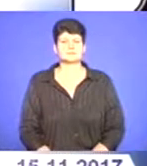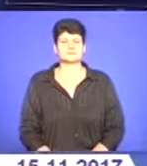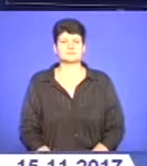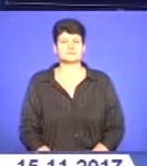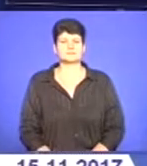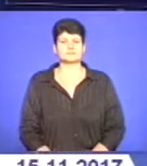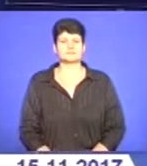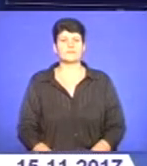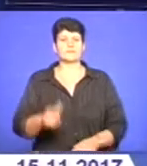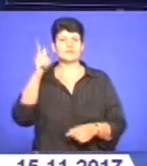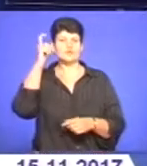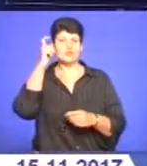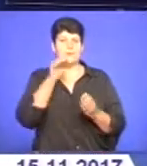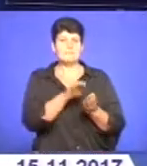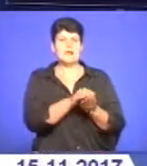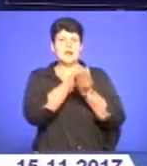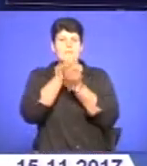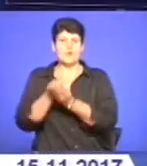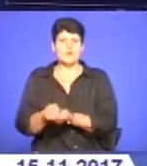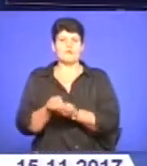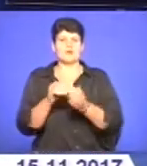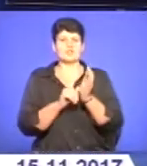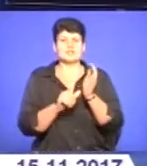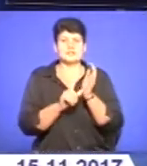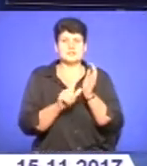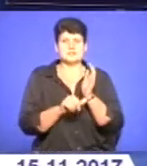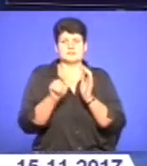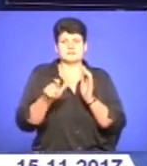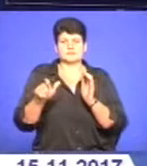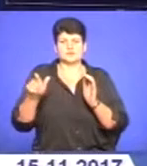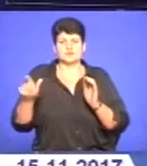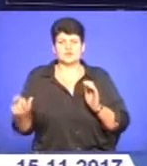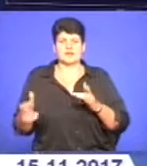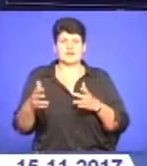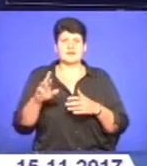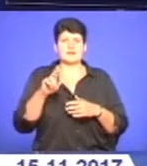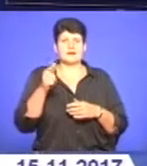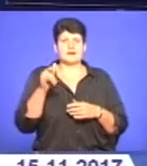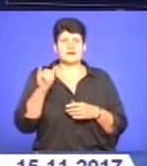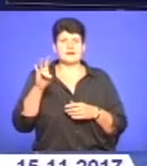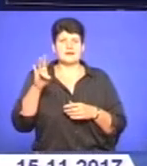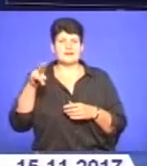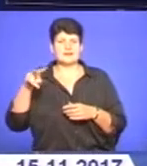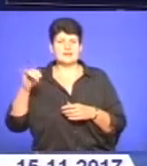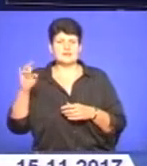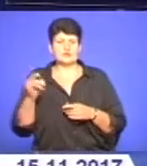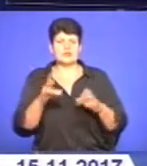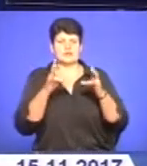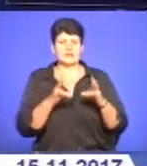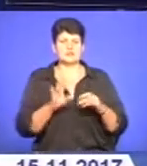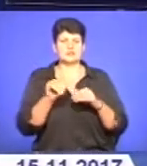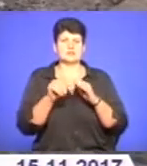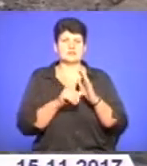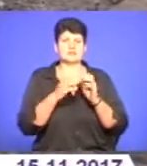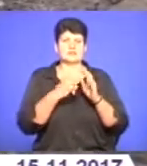У Черткові перепоховають майже 60 жертв Ягільницької трагедії. Чин поховання проходитиме 18-19 листопада.